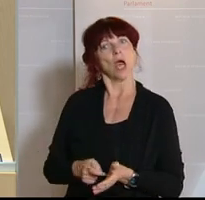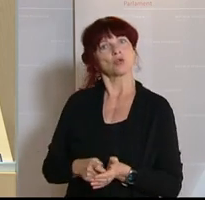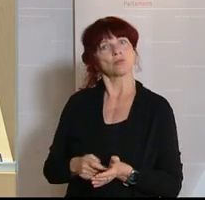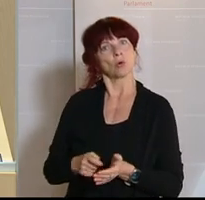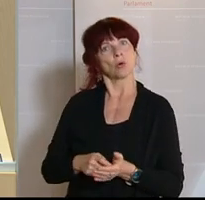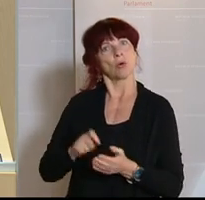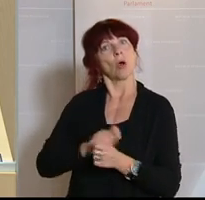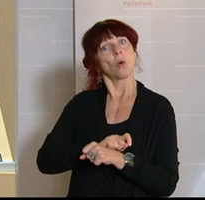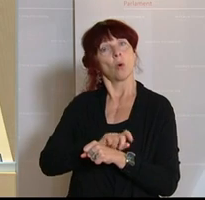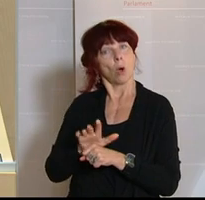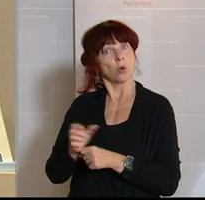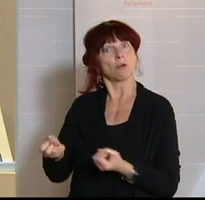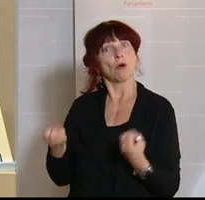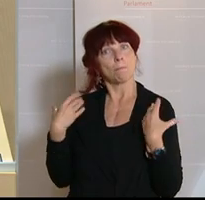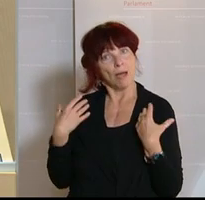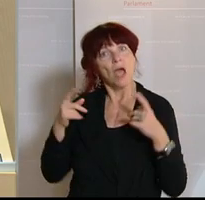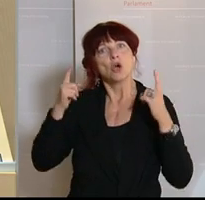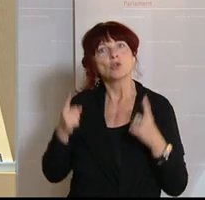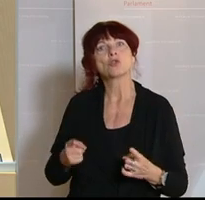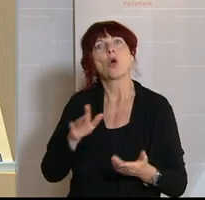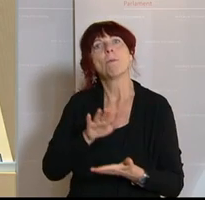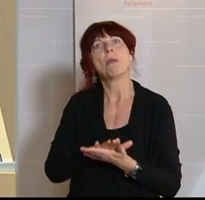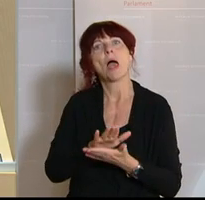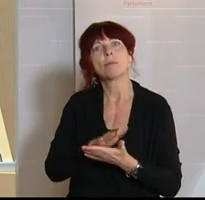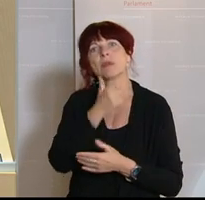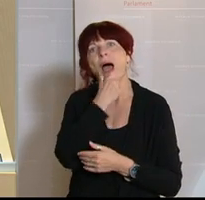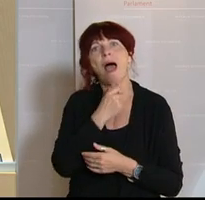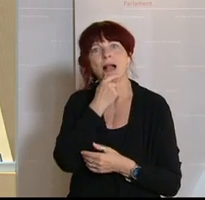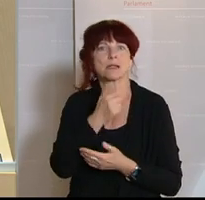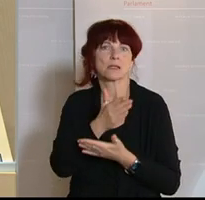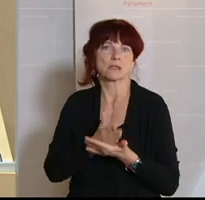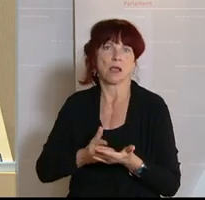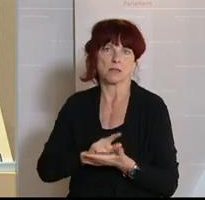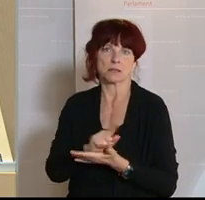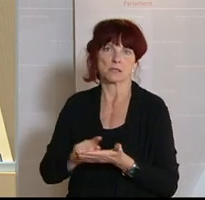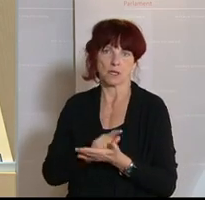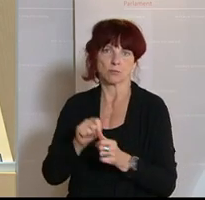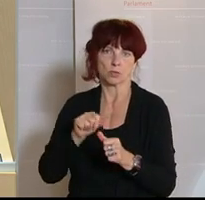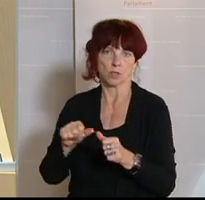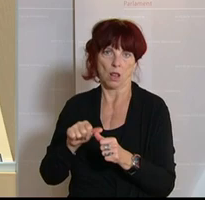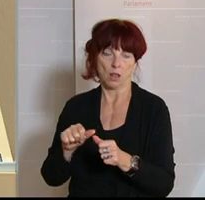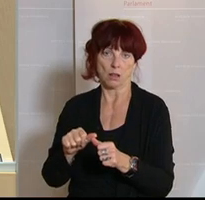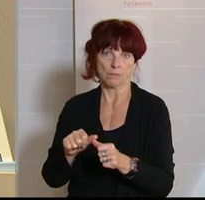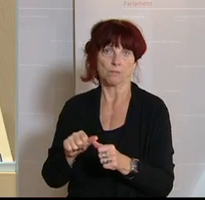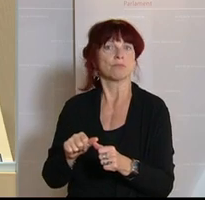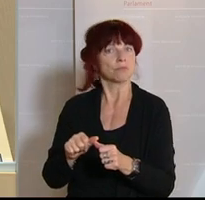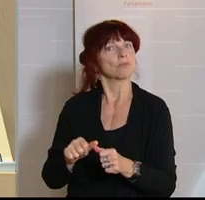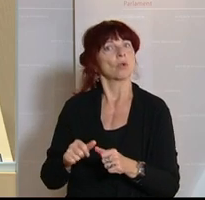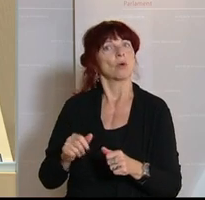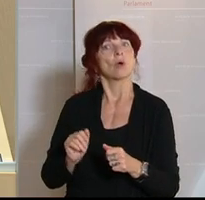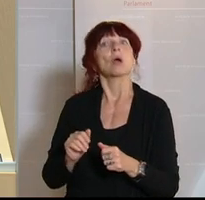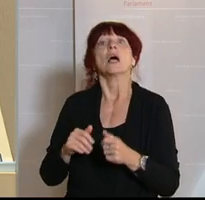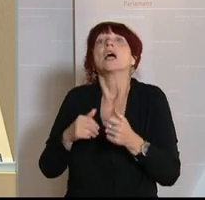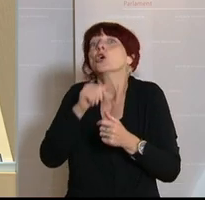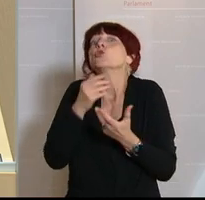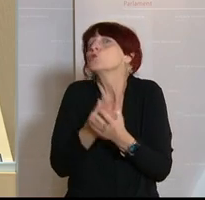Corona sichergestellt wird. Dies fordern wir mit unserem Antrag. Und nun noch mal zum Schluss. Übermut